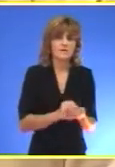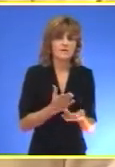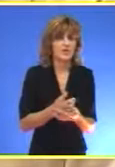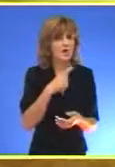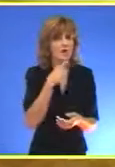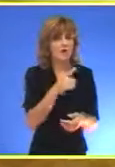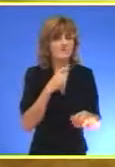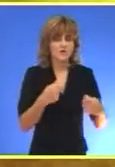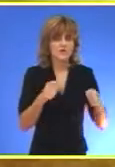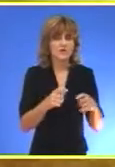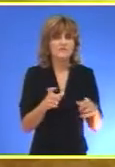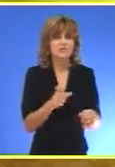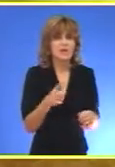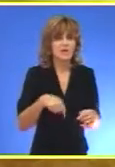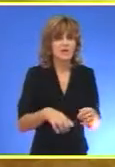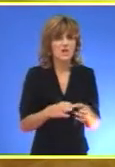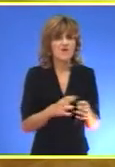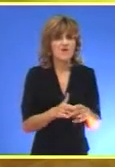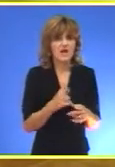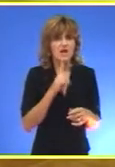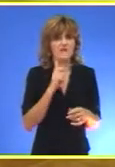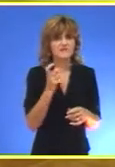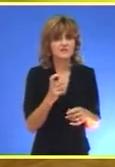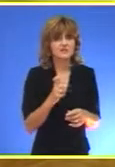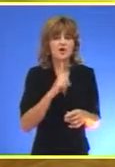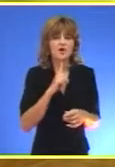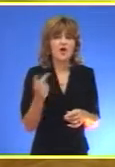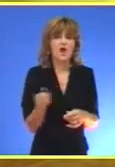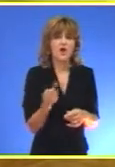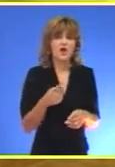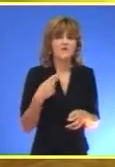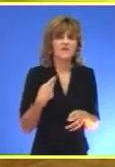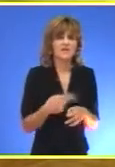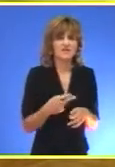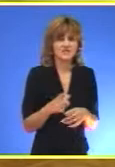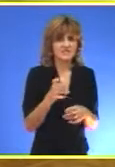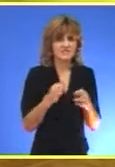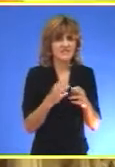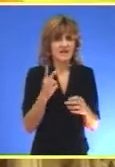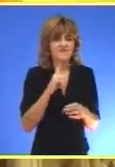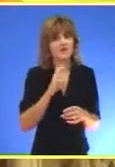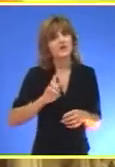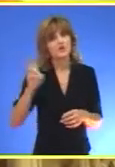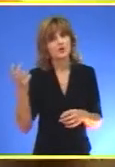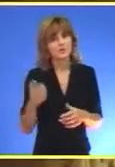arhitekta Slobodan Jovanović, direktor likovnog susreta Olga Šram, likovni kritičar Sava Stepanović i drugi